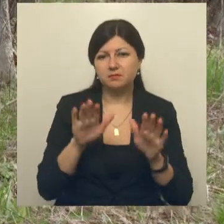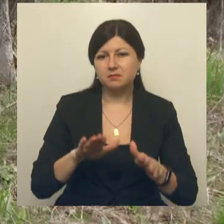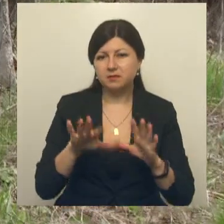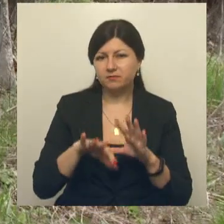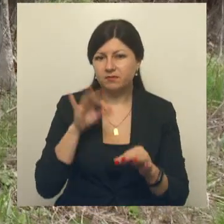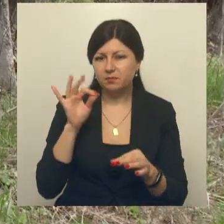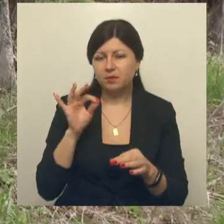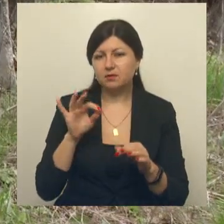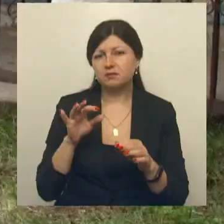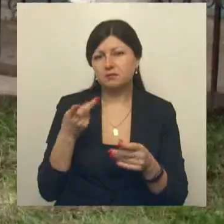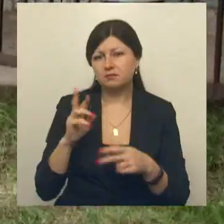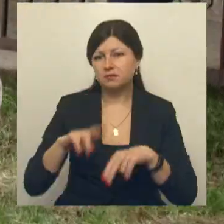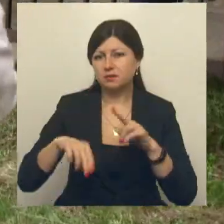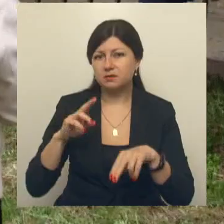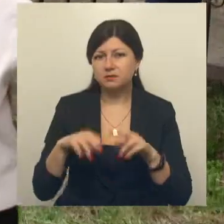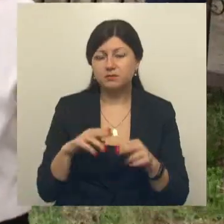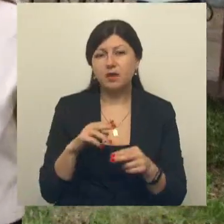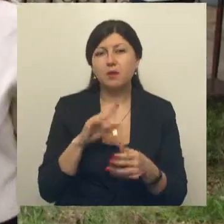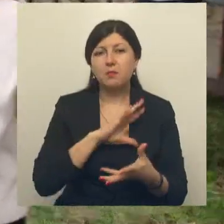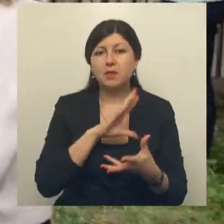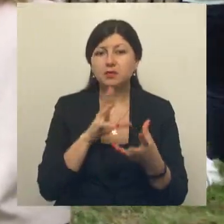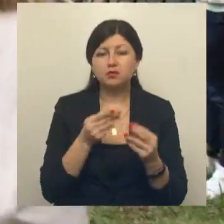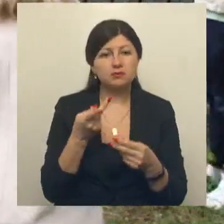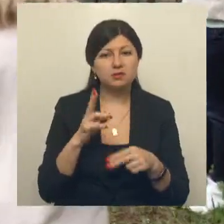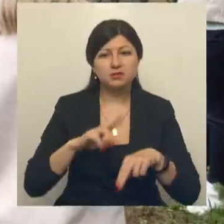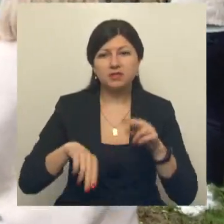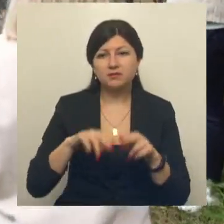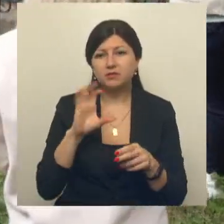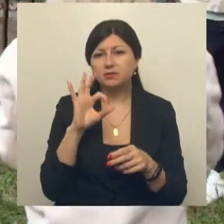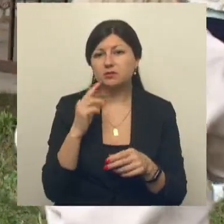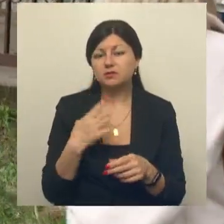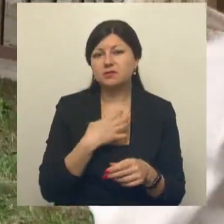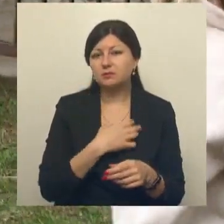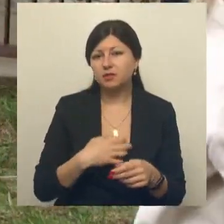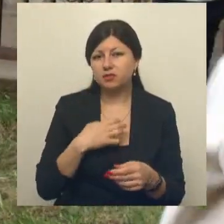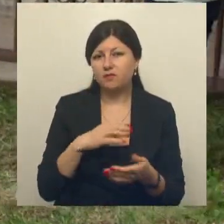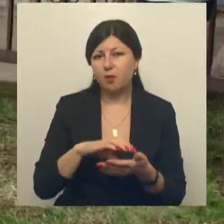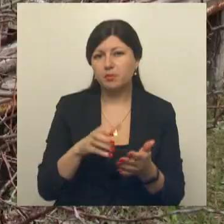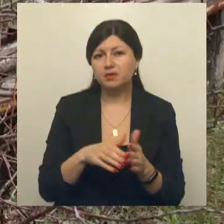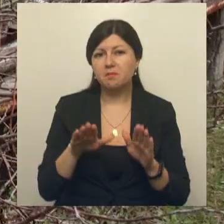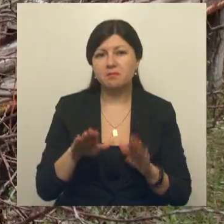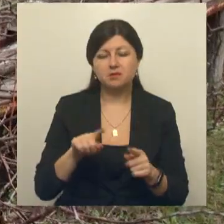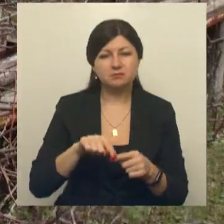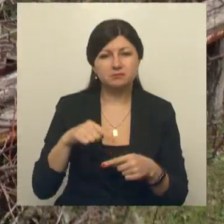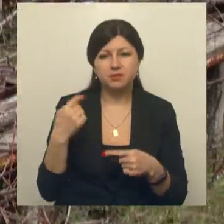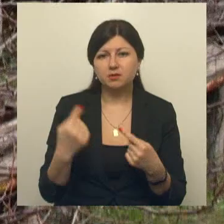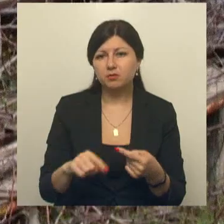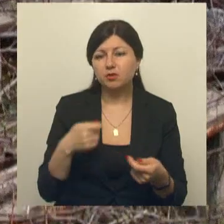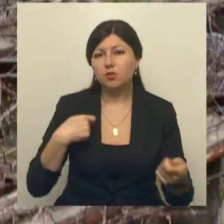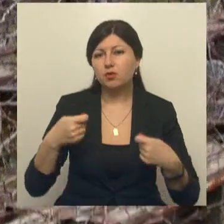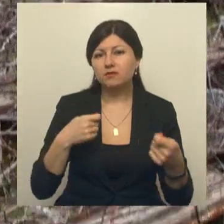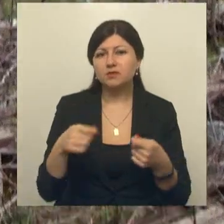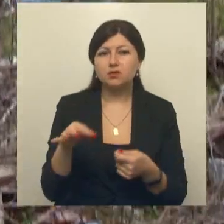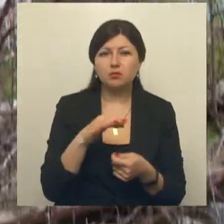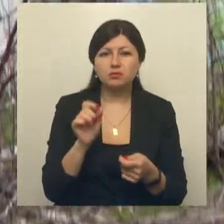Посетив участок, Вячеслав Гладков подытожил, для строительства социально значимого объекта место не подходит. Руководитель